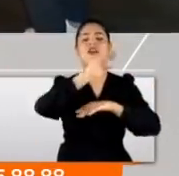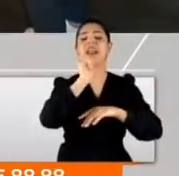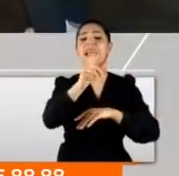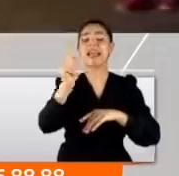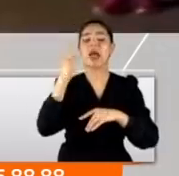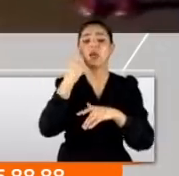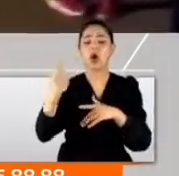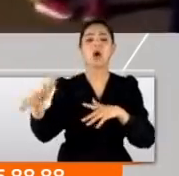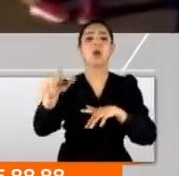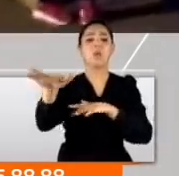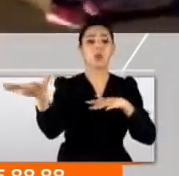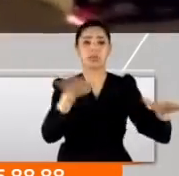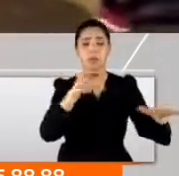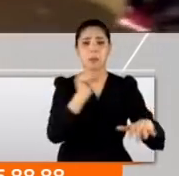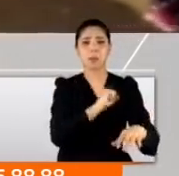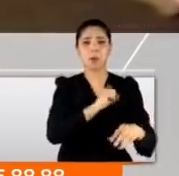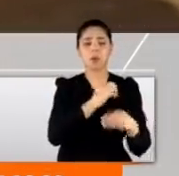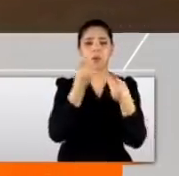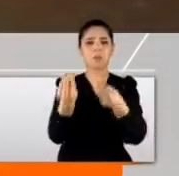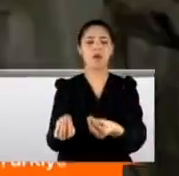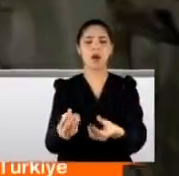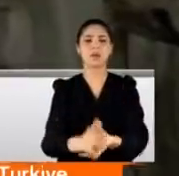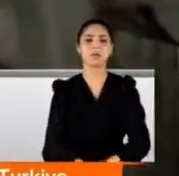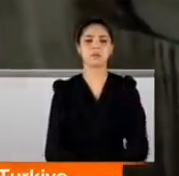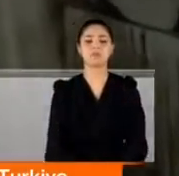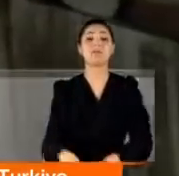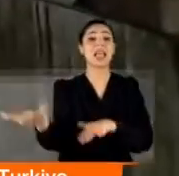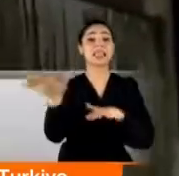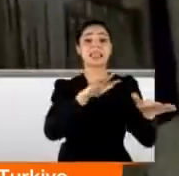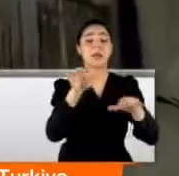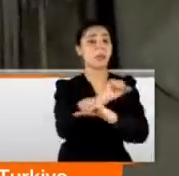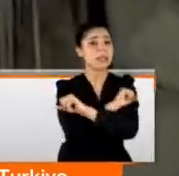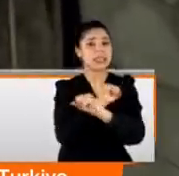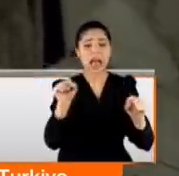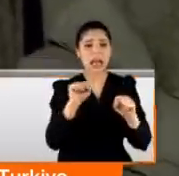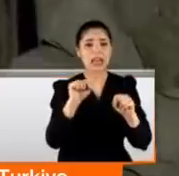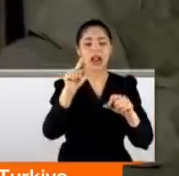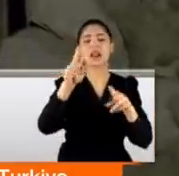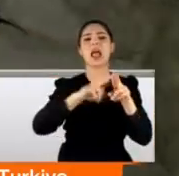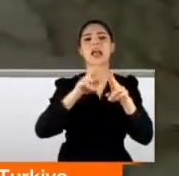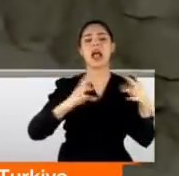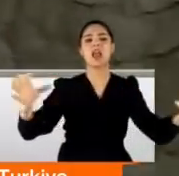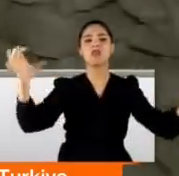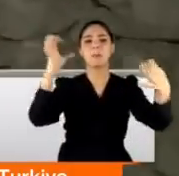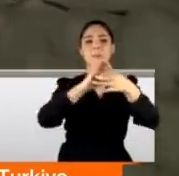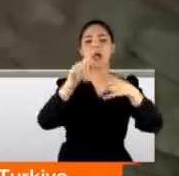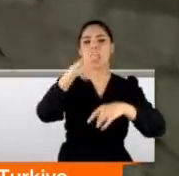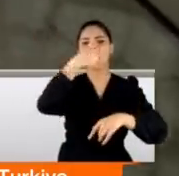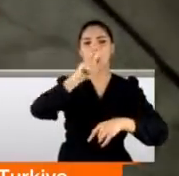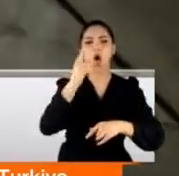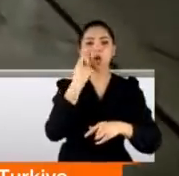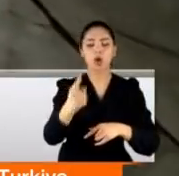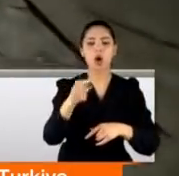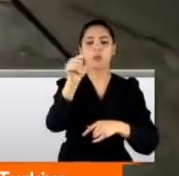Şiddetli sarsıntı korku dolu anların yaşanmasına neden oldu. Depremde en çok zarar Kalecik'e bağlı Gölköy mahallesinde